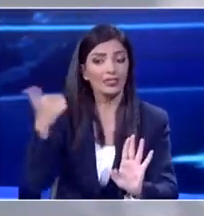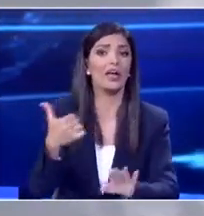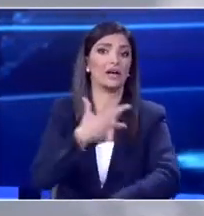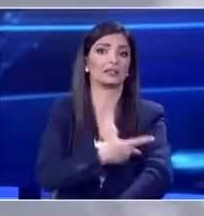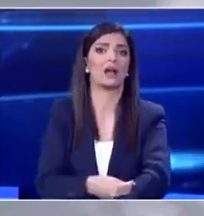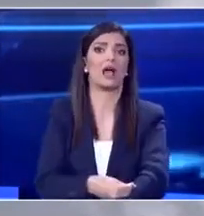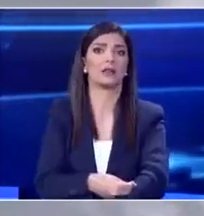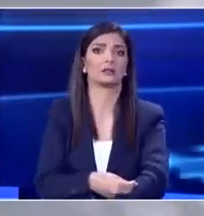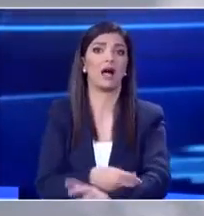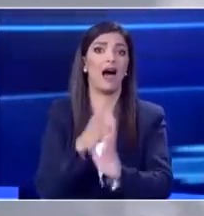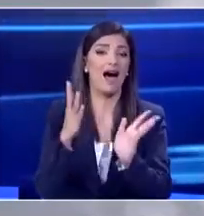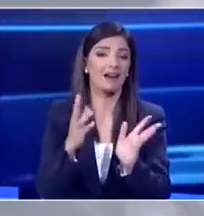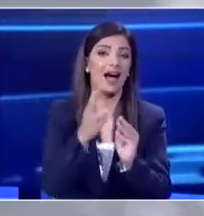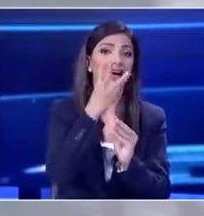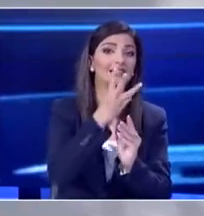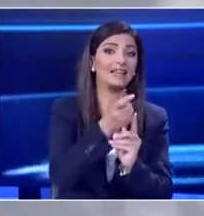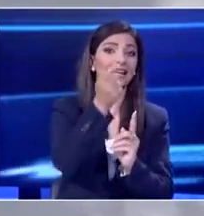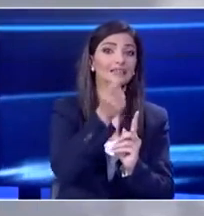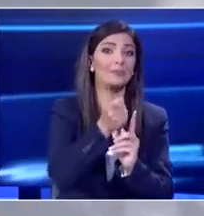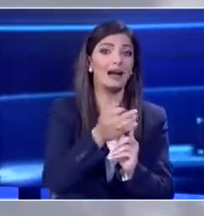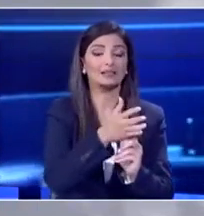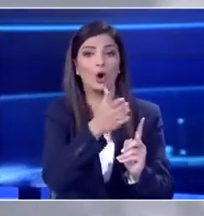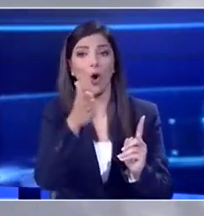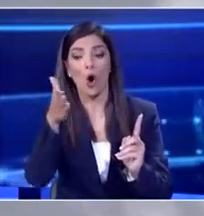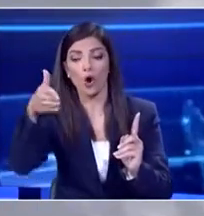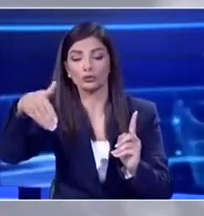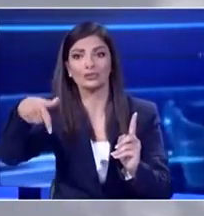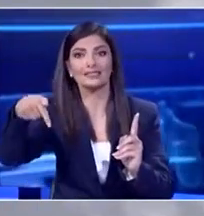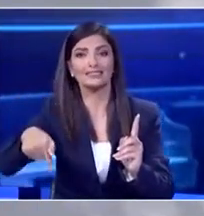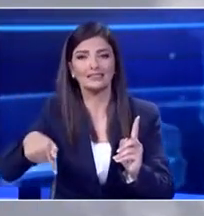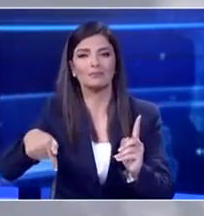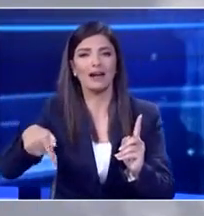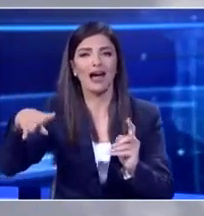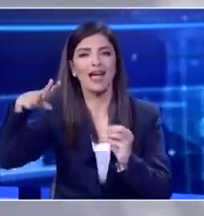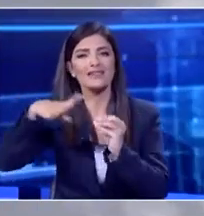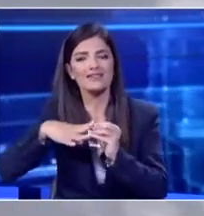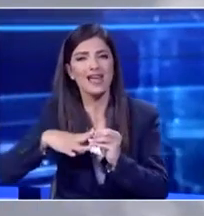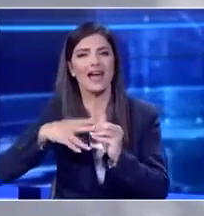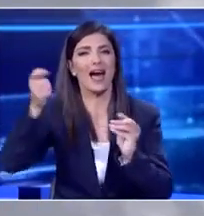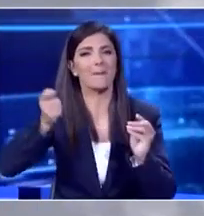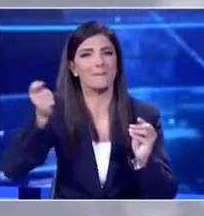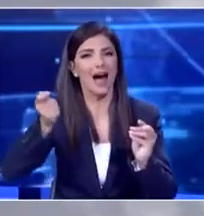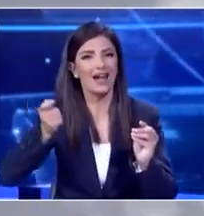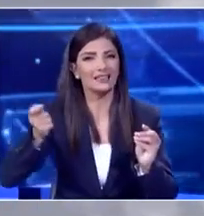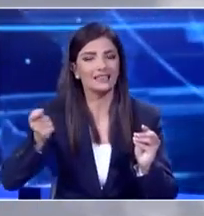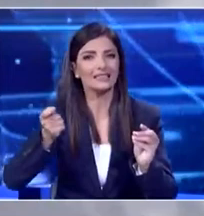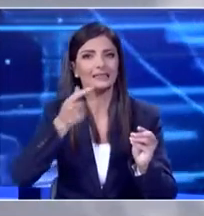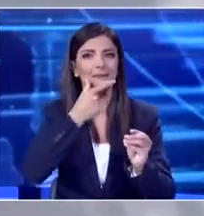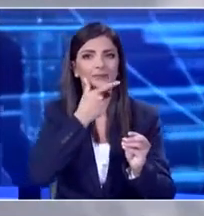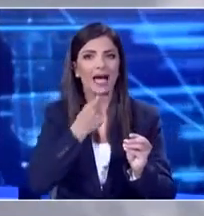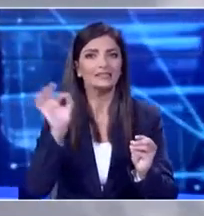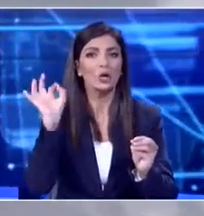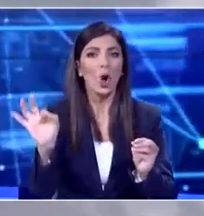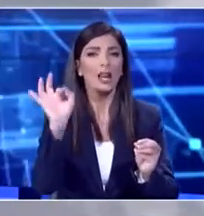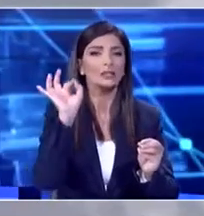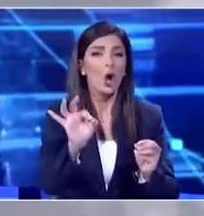όσον αφορά αυτό τις χαιρένιτες προσπάθειες του Υπουργείου όσον αφορά την ειχνηλάτηση που πρέπει να γίνει για τις